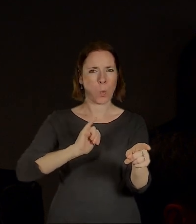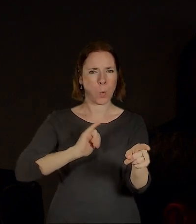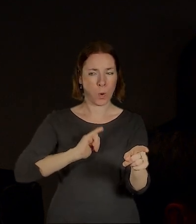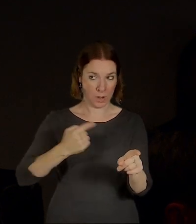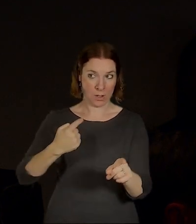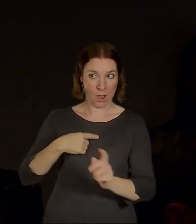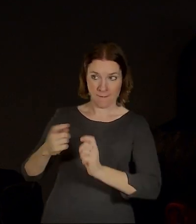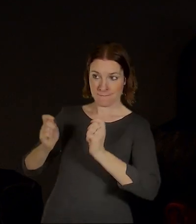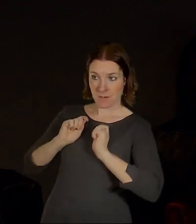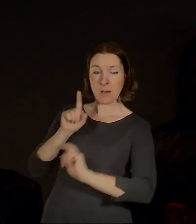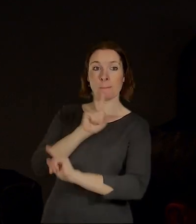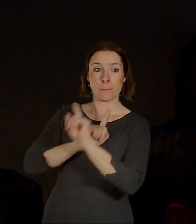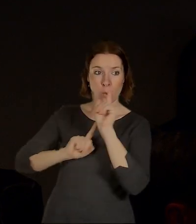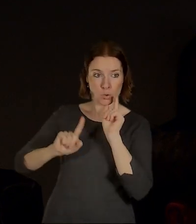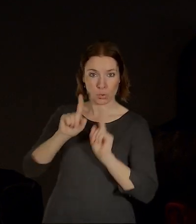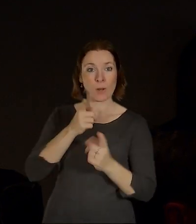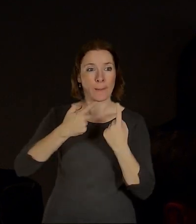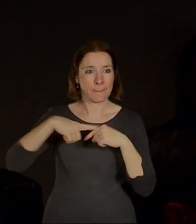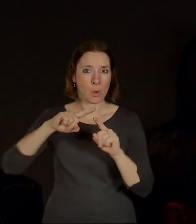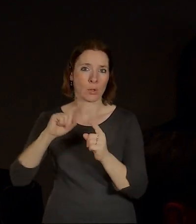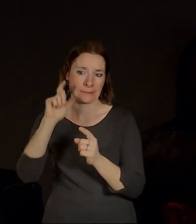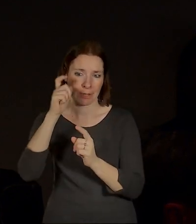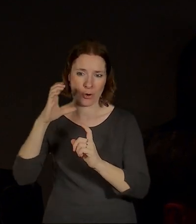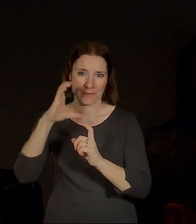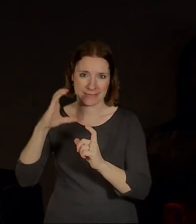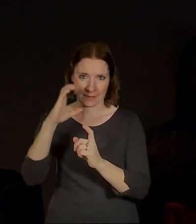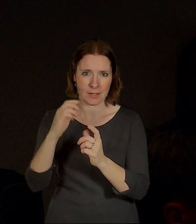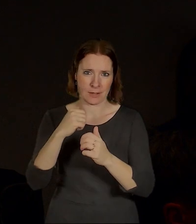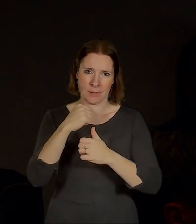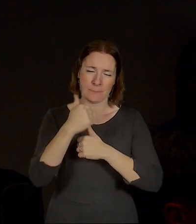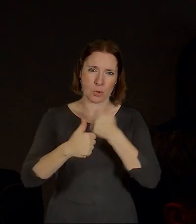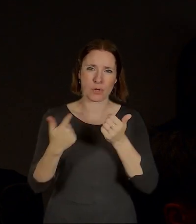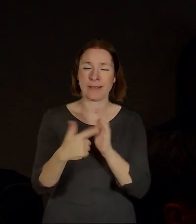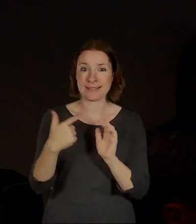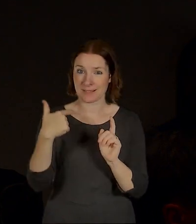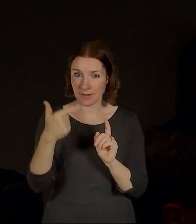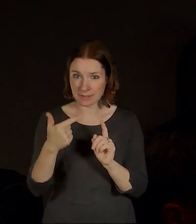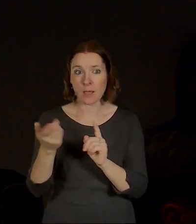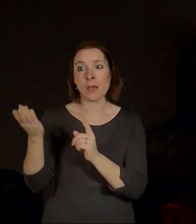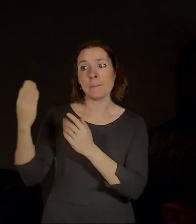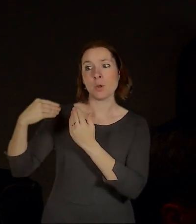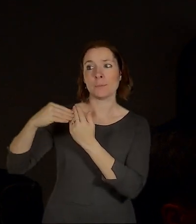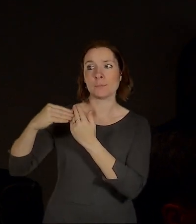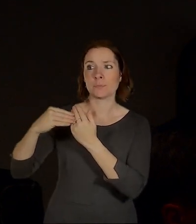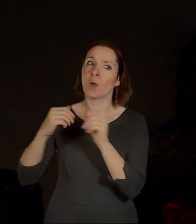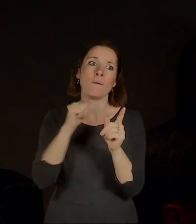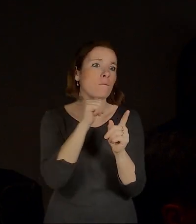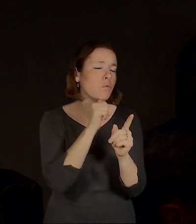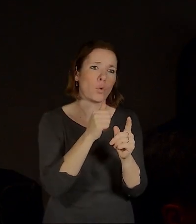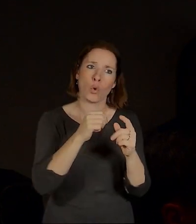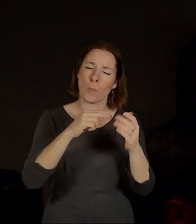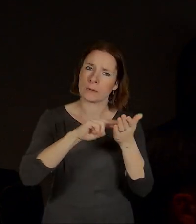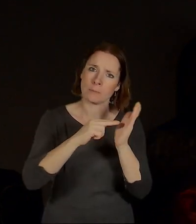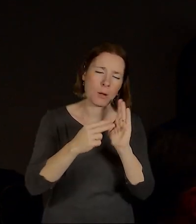posudek na tu Smíchov City v roce 20, tak jsme řekli, že to nikdo neplánuje, že je to